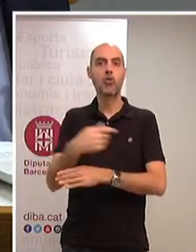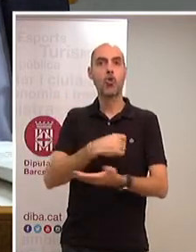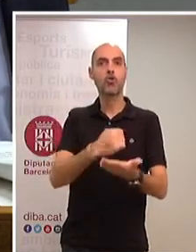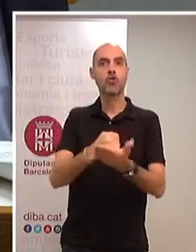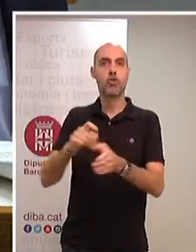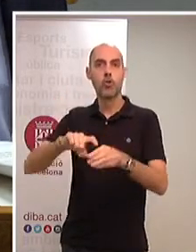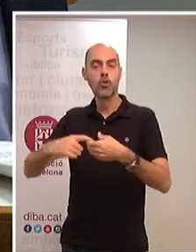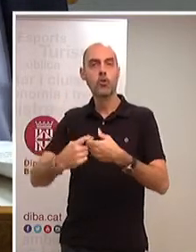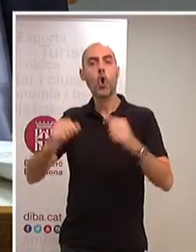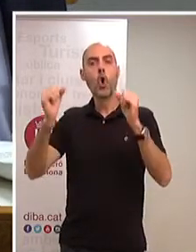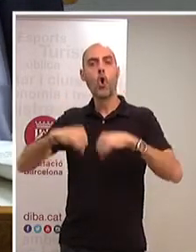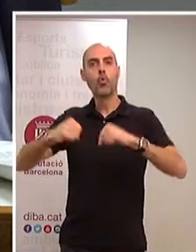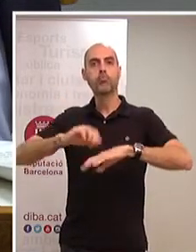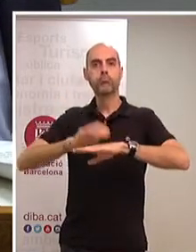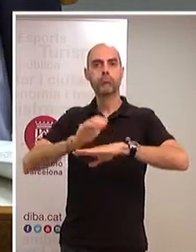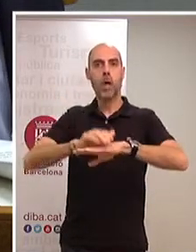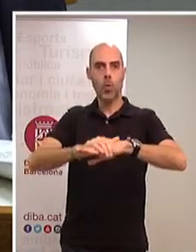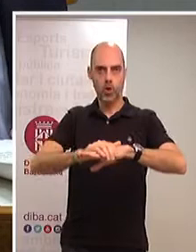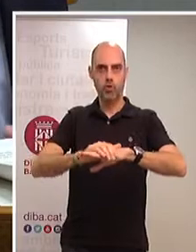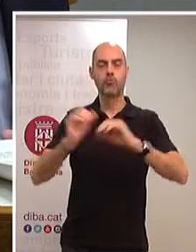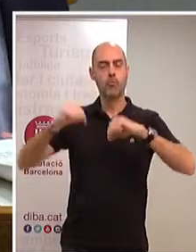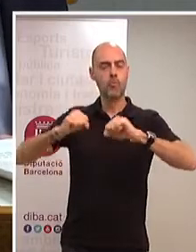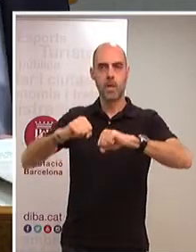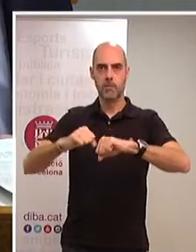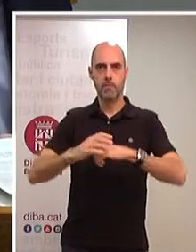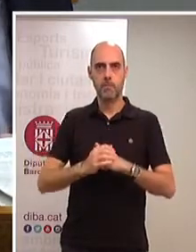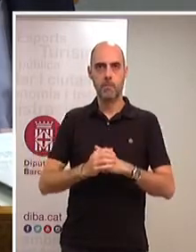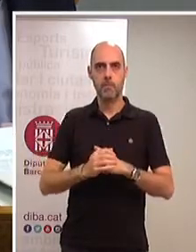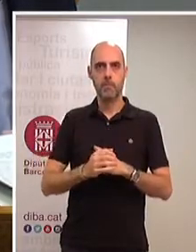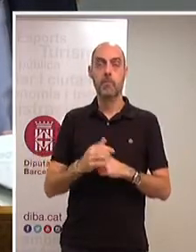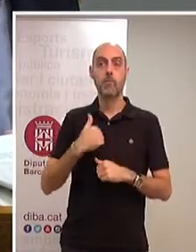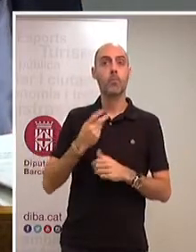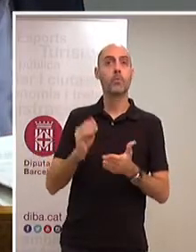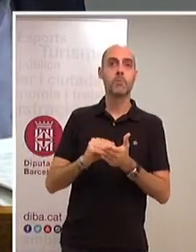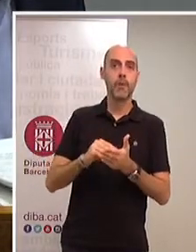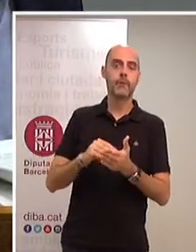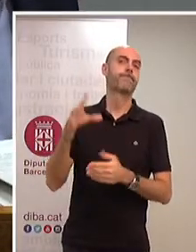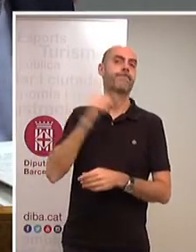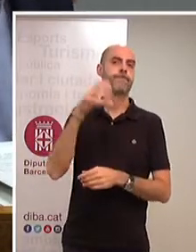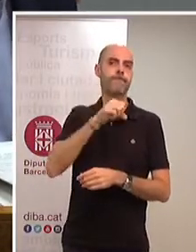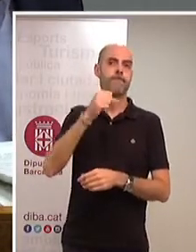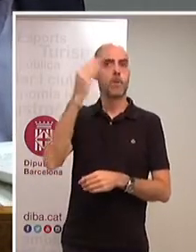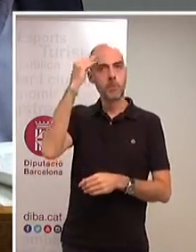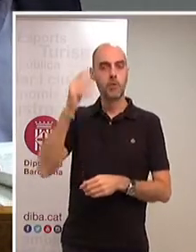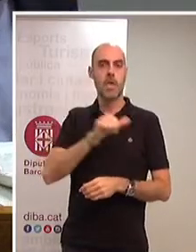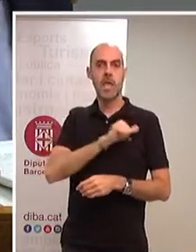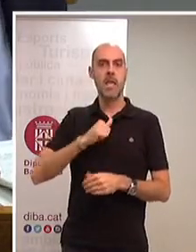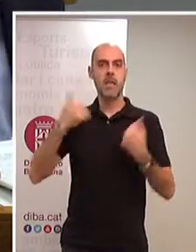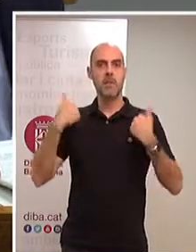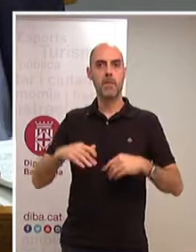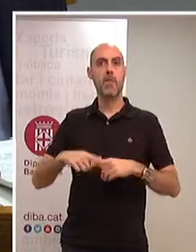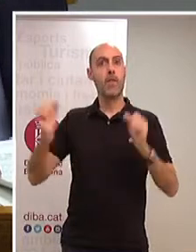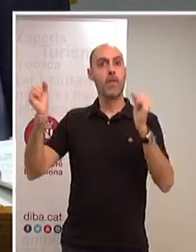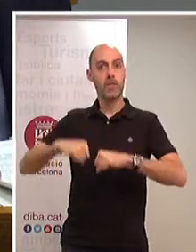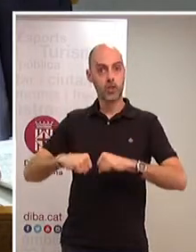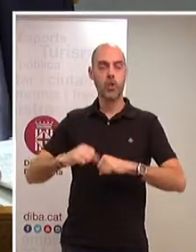complir els acords adoptats pels òrgans de l'associació, amb la qual cosa nosaltres creiem que la independència de les decisions d'aquesta Diputació